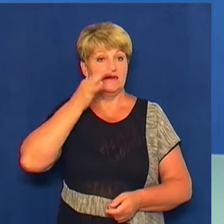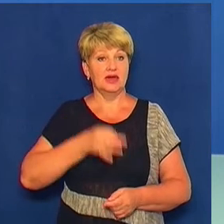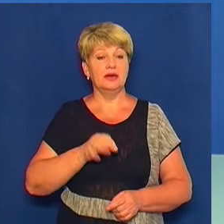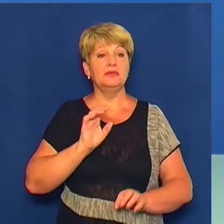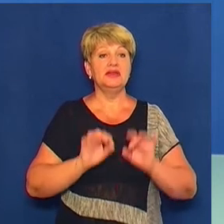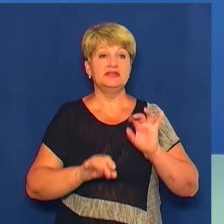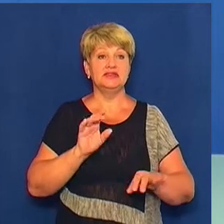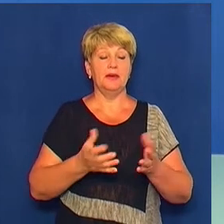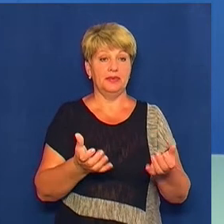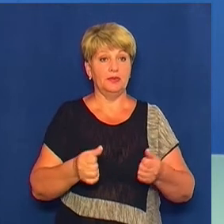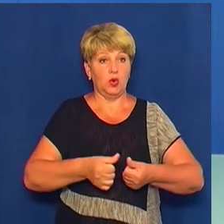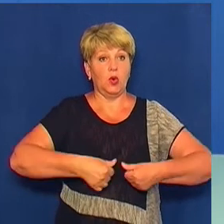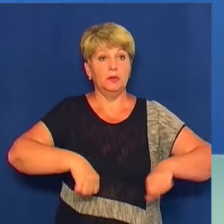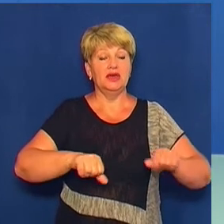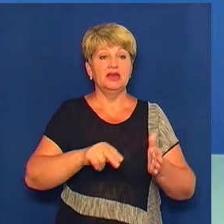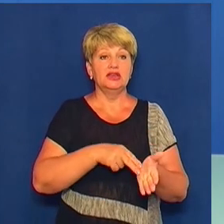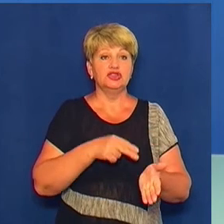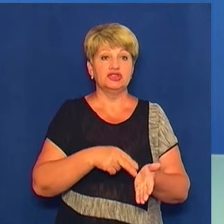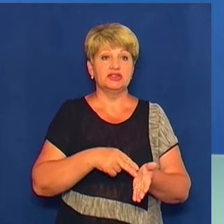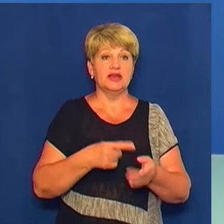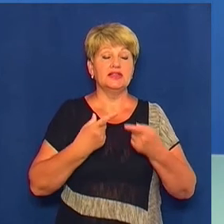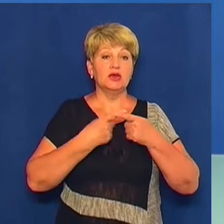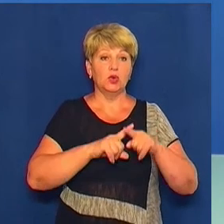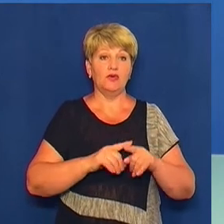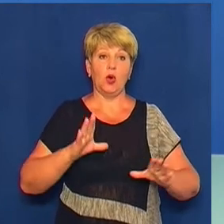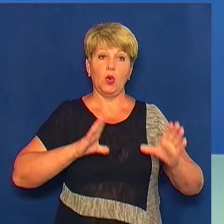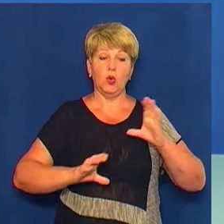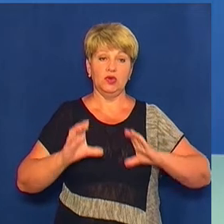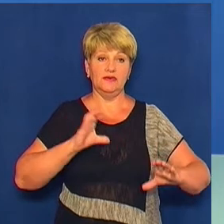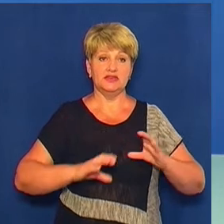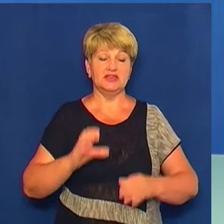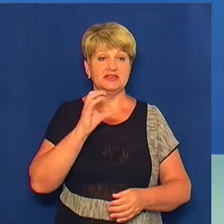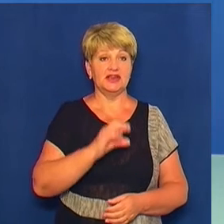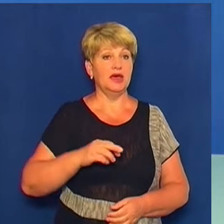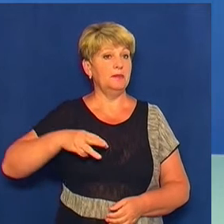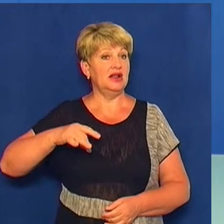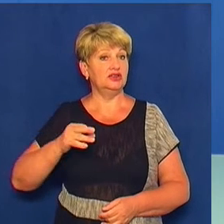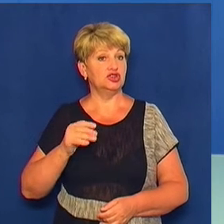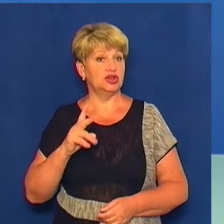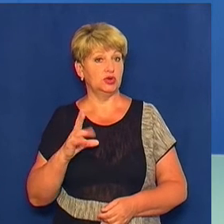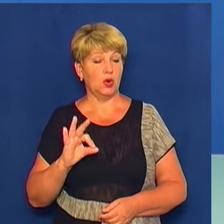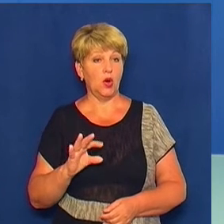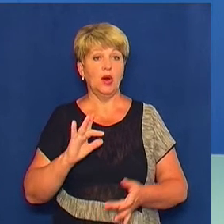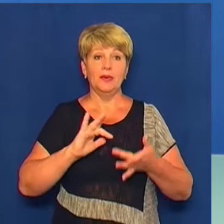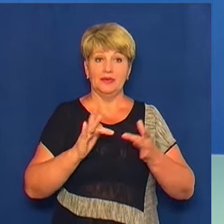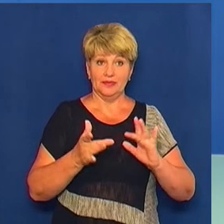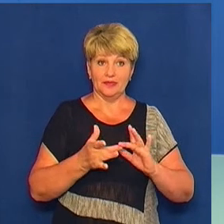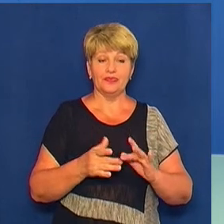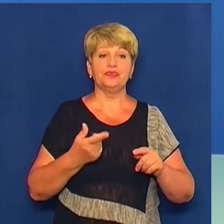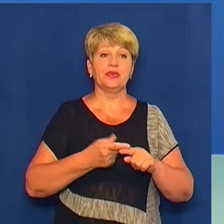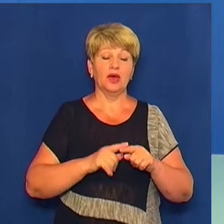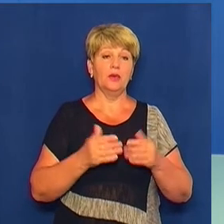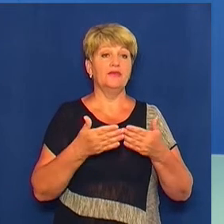приймальної комісії Черкаського державного технологічного університету Сергія Мельниченка, процедура онлайн. Тому більшість